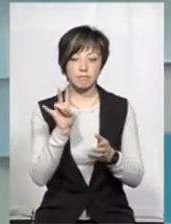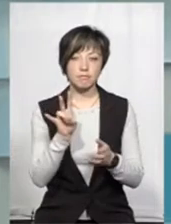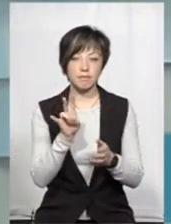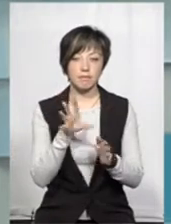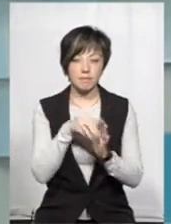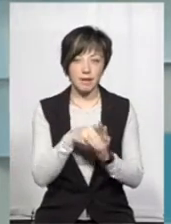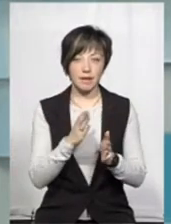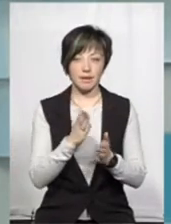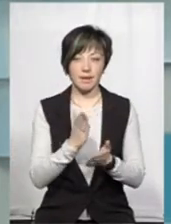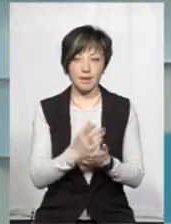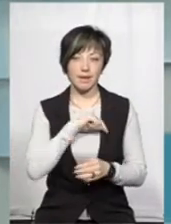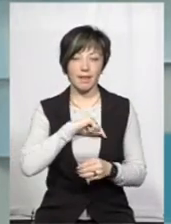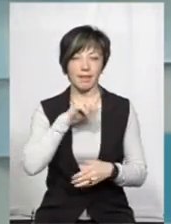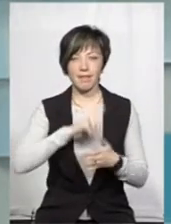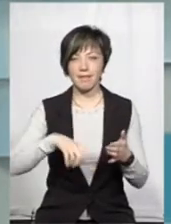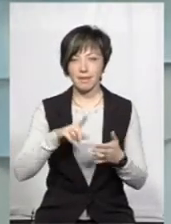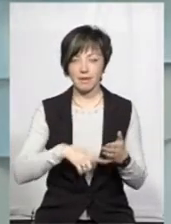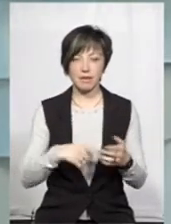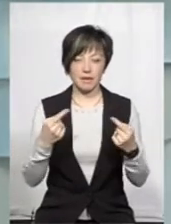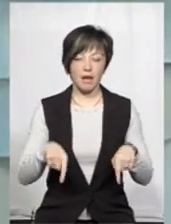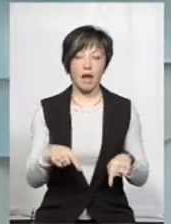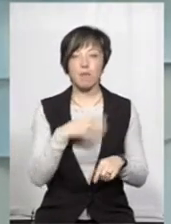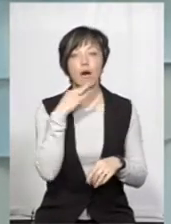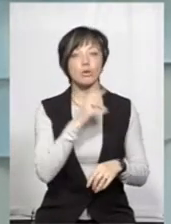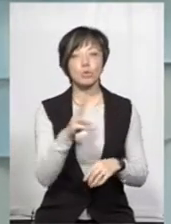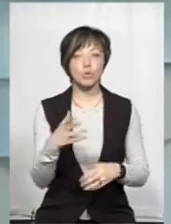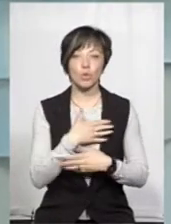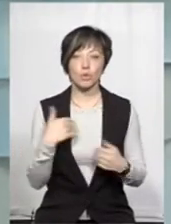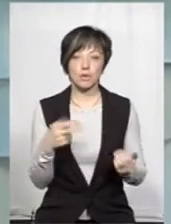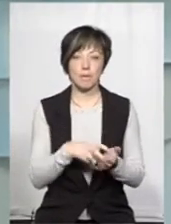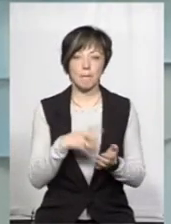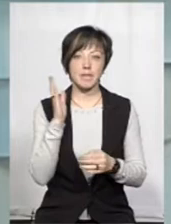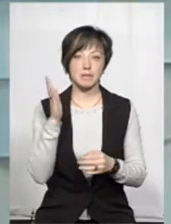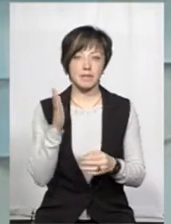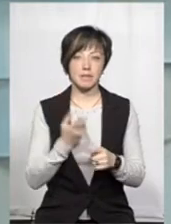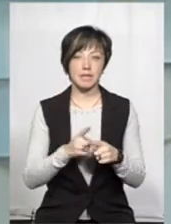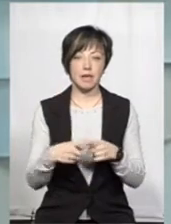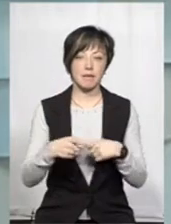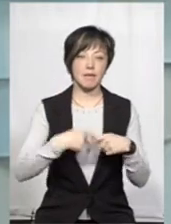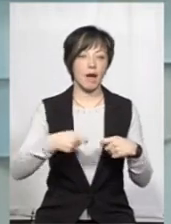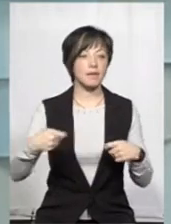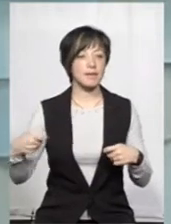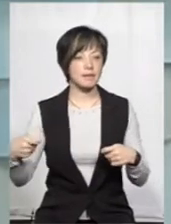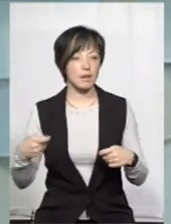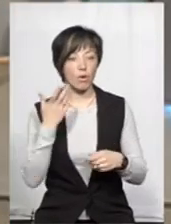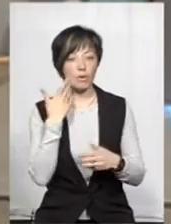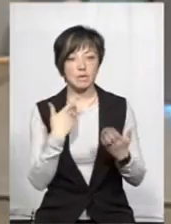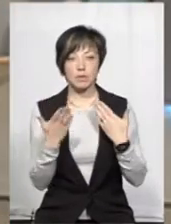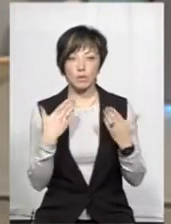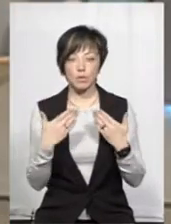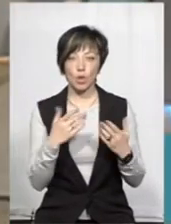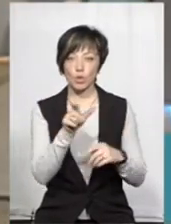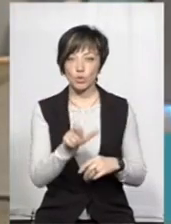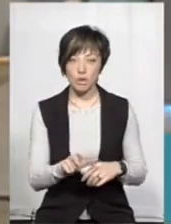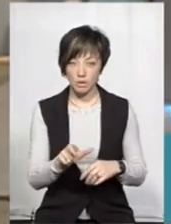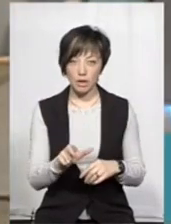зневіра. Багато хто не хоче, їх лякає перспектива оцієї тяганини. Тому що, коли ми спілкуємося з